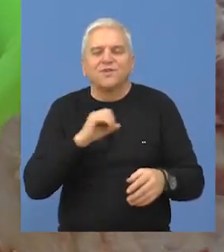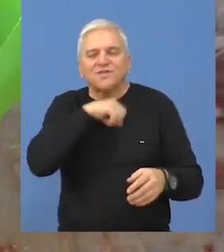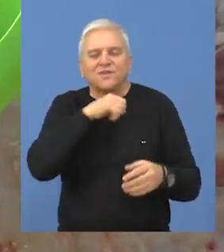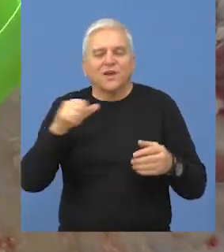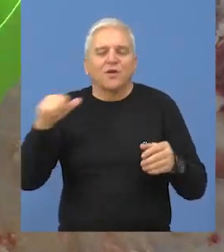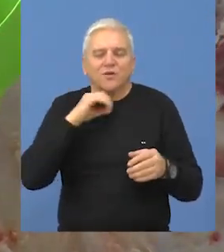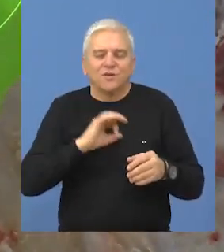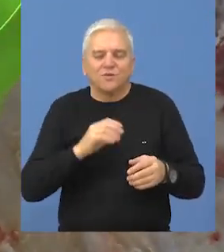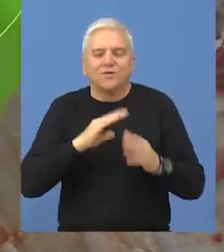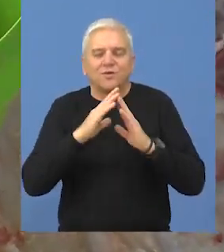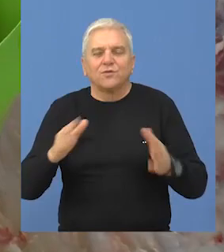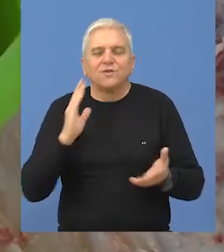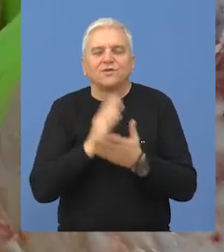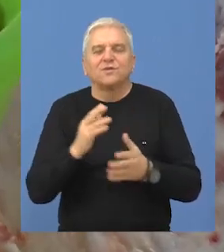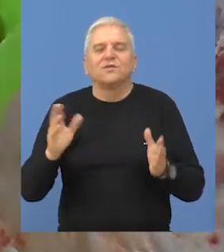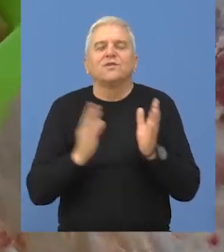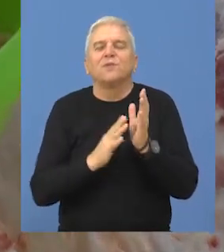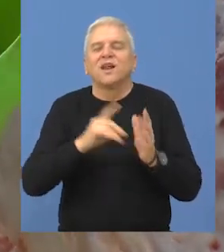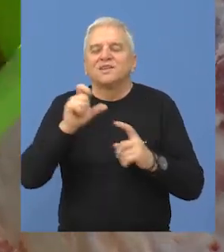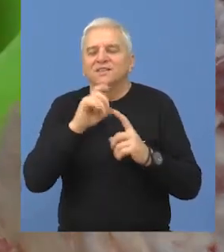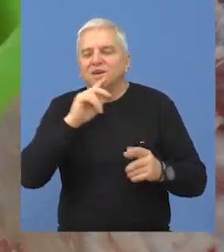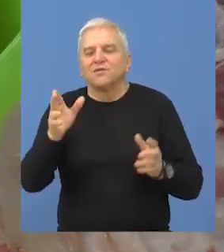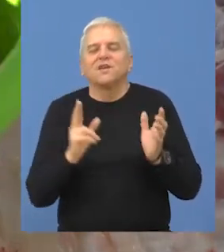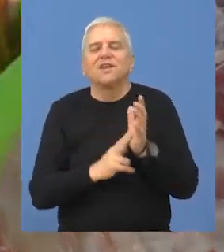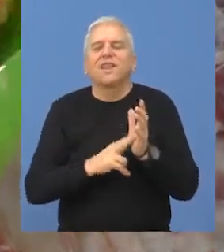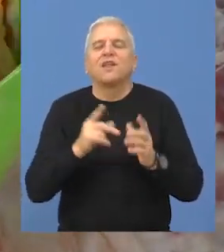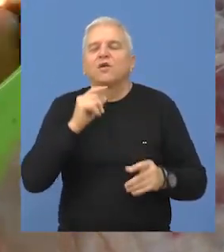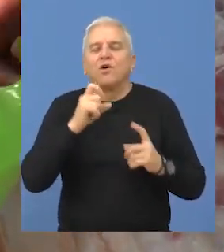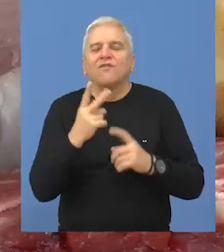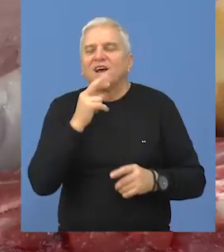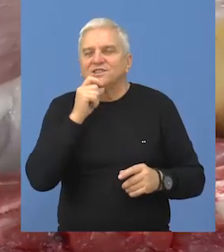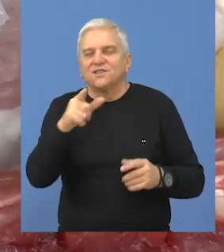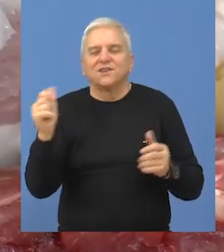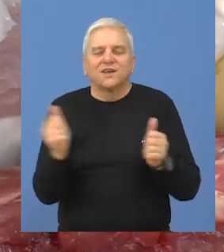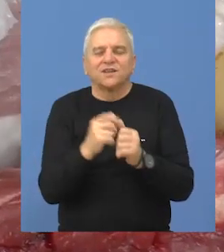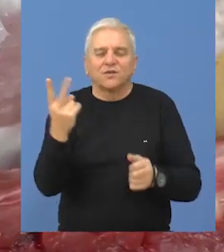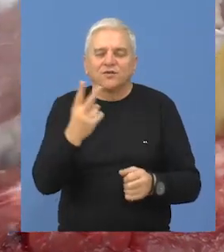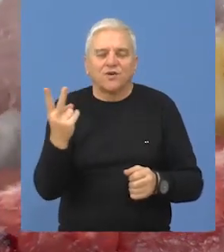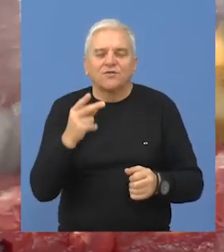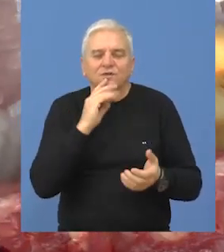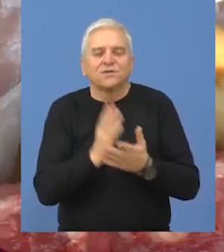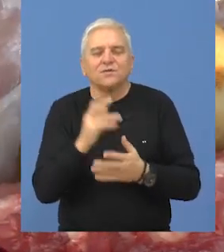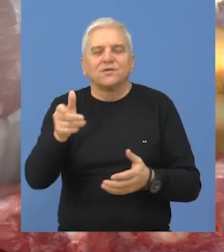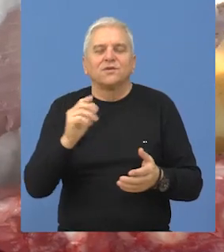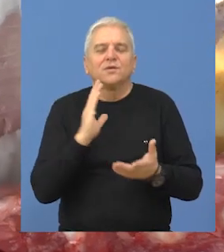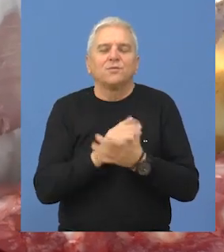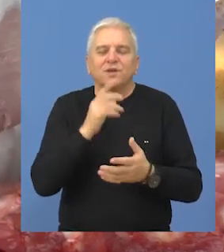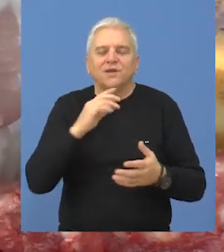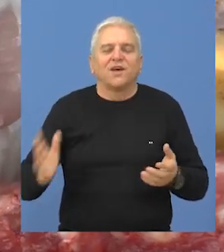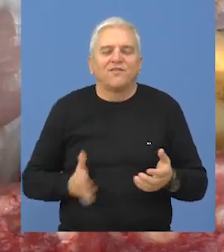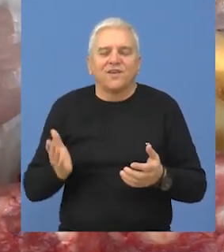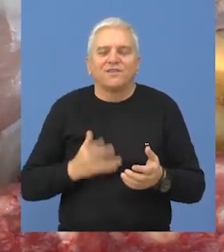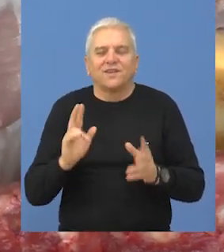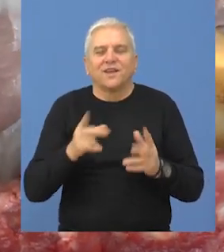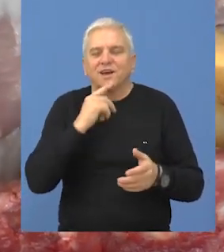Bečijskom svinjokolju, domaćini su bili Milan Sekulić i Nedeljko Vasić, ujedno njih dvojica bili su, čini se i